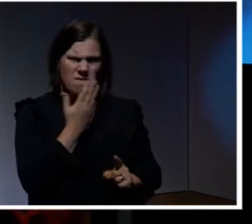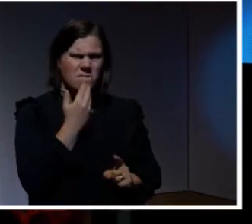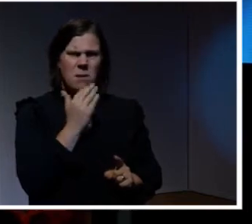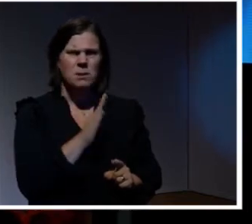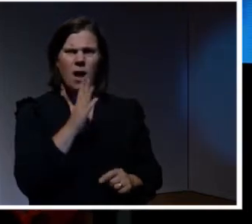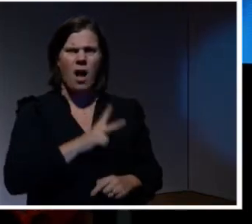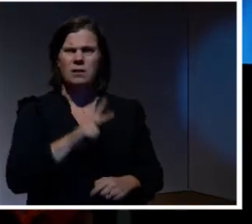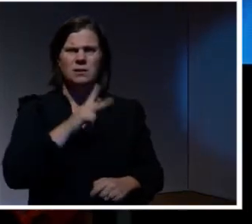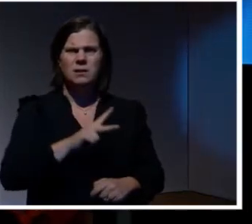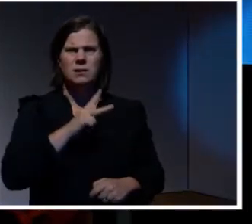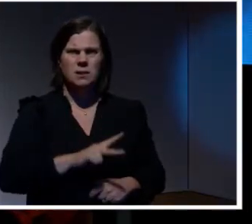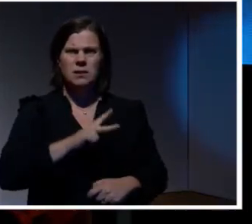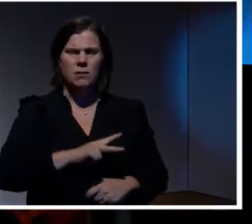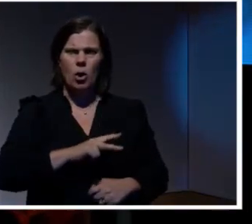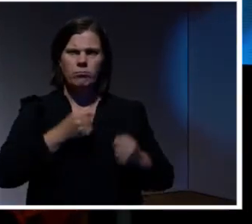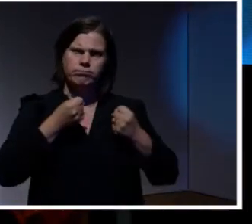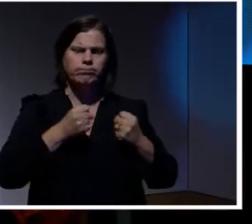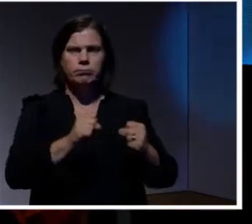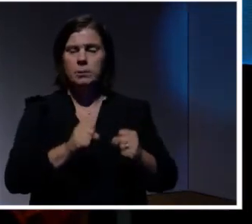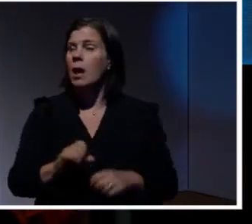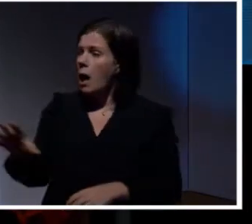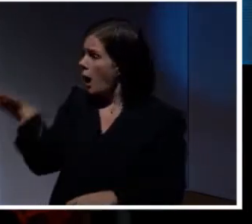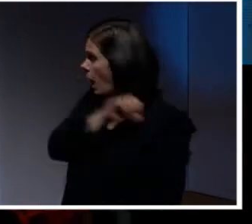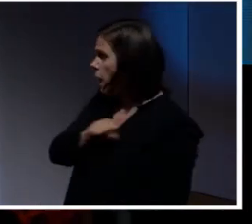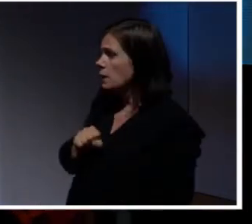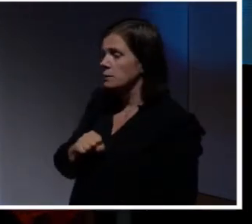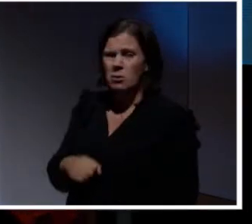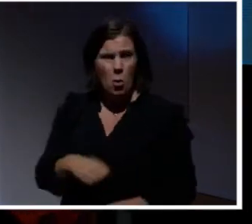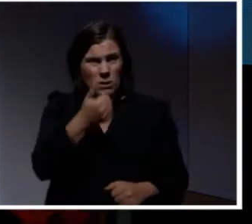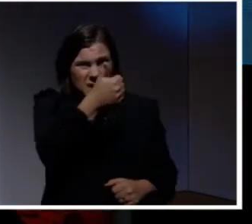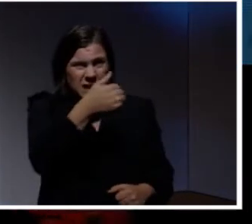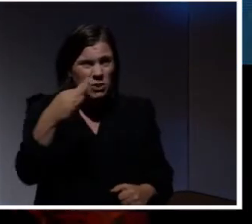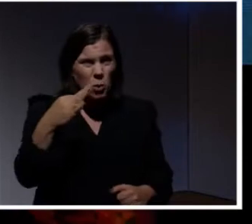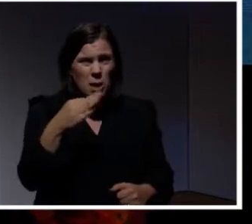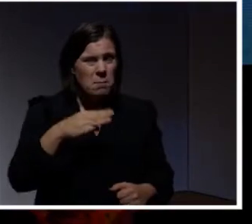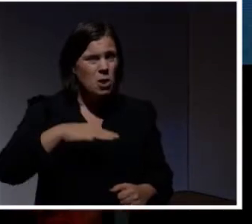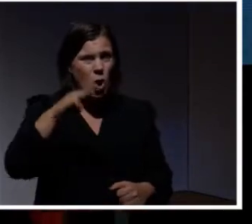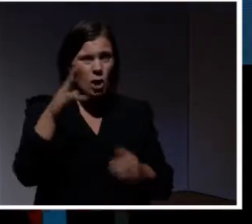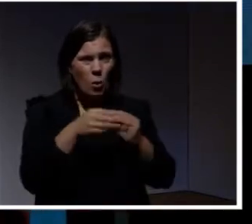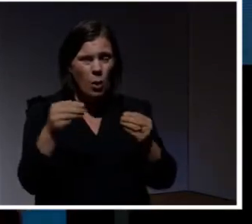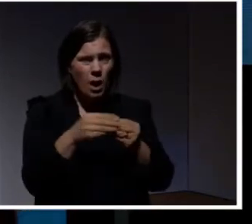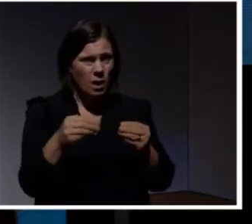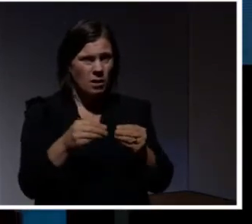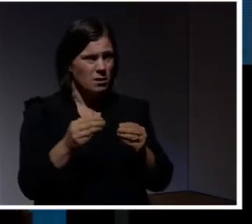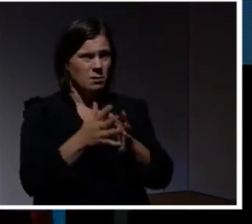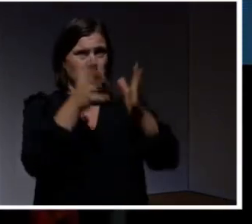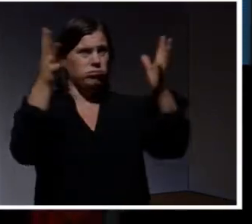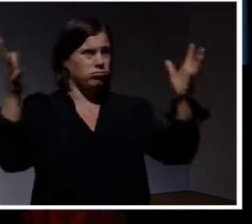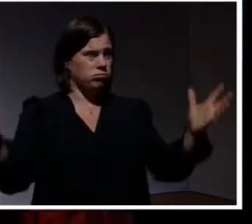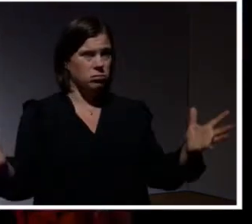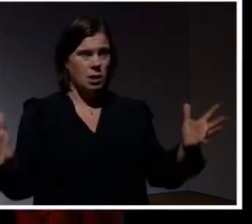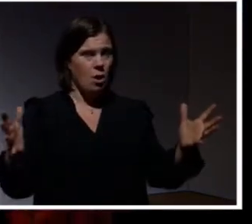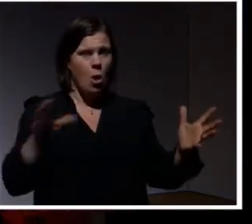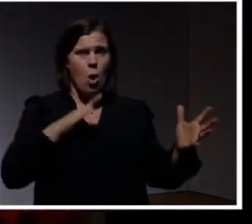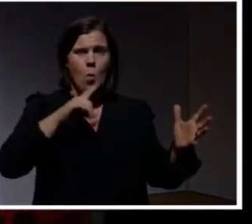Vems ansvar är det liksom att ta i tur med det här? Allas. Om det är ett 600 miljarder dollars globalt problem så känns det som att det här pågår på ganska